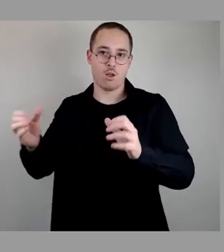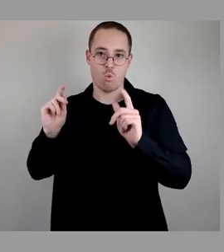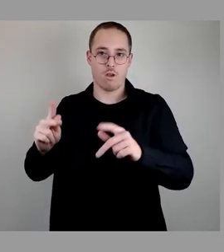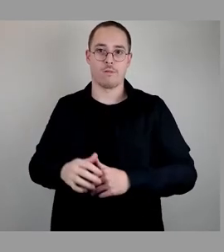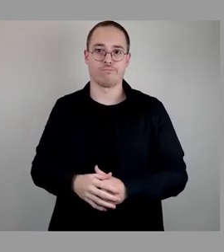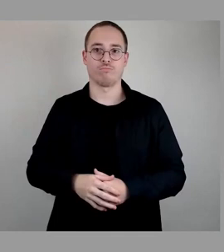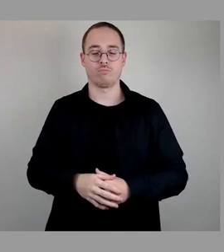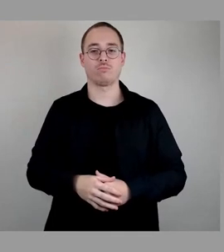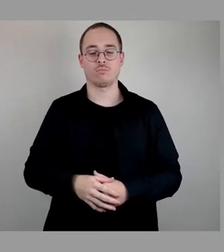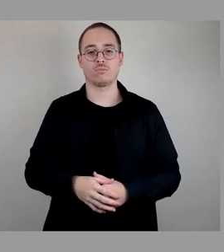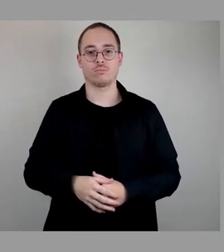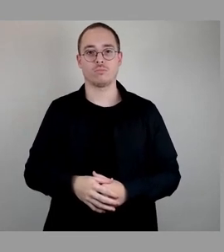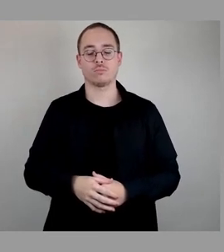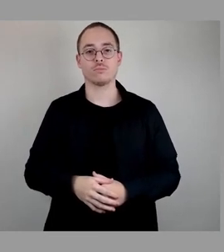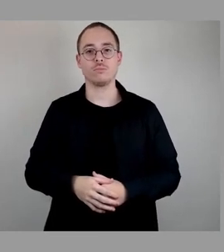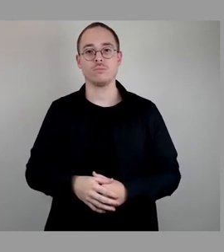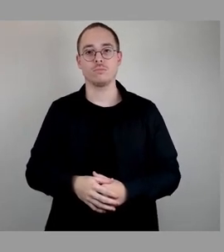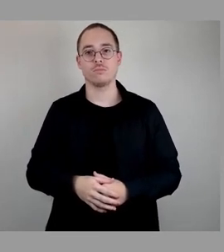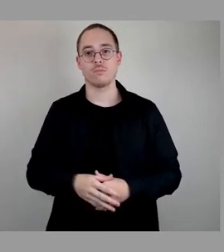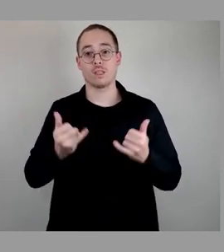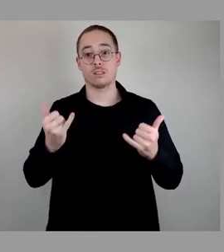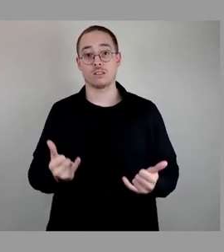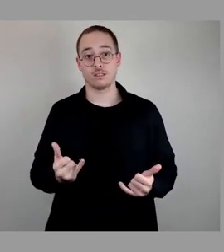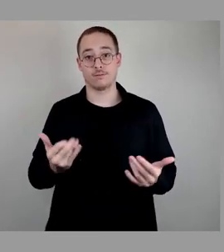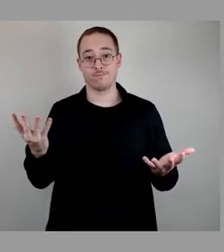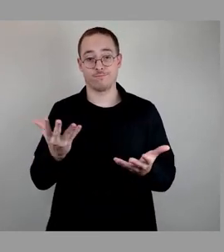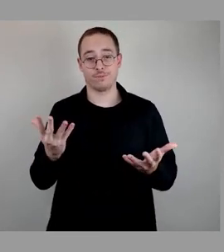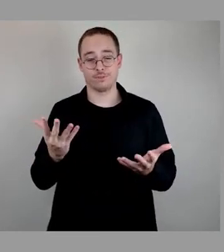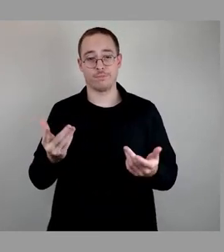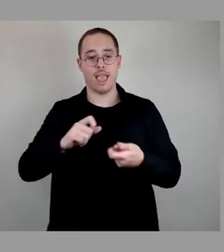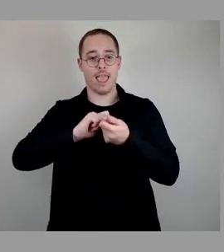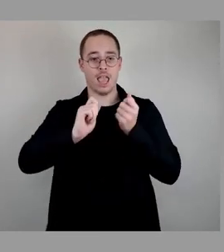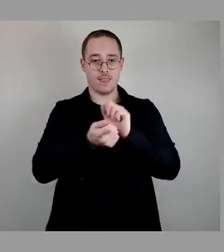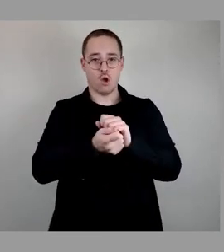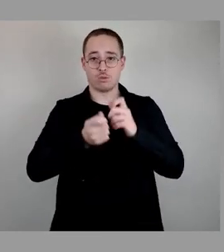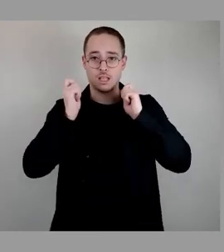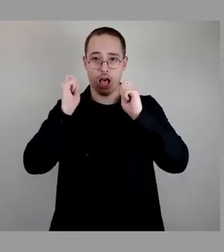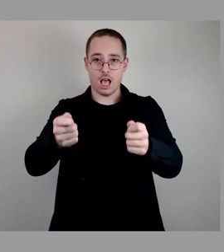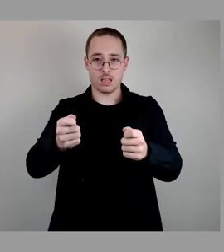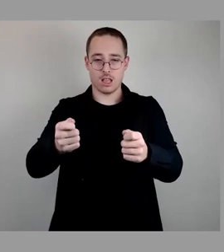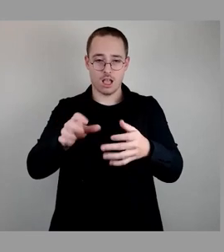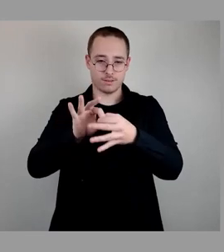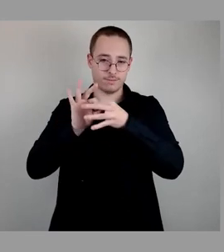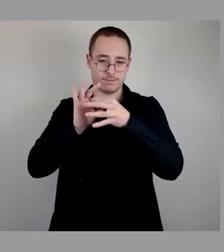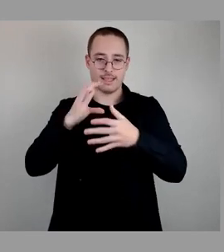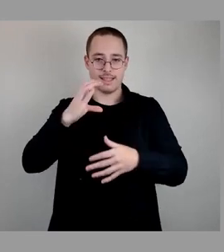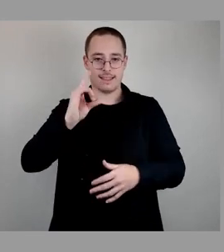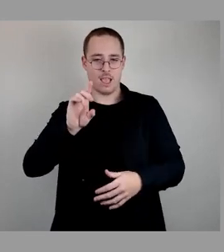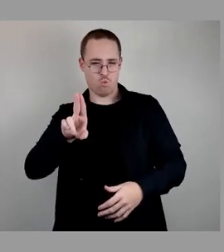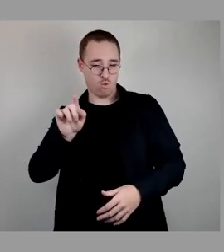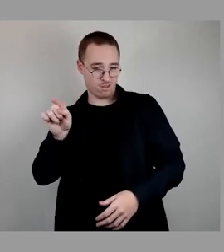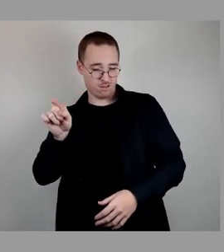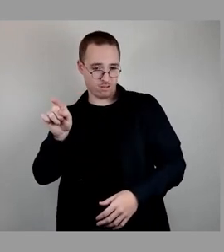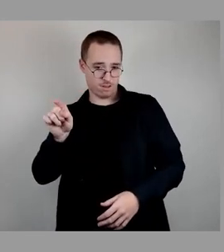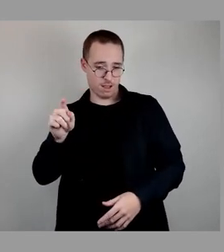kommen zum Änderungsantrag der CDU im